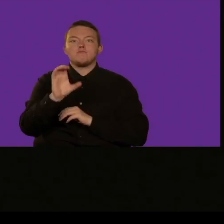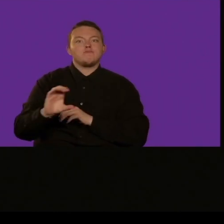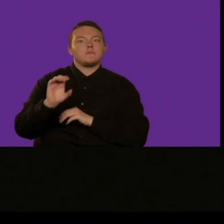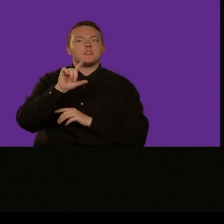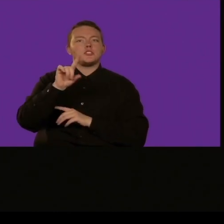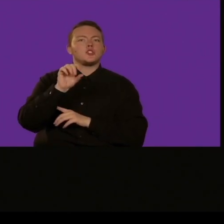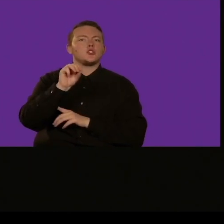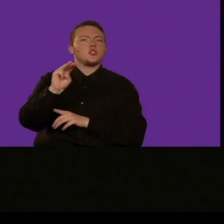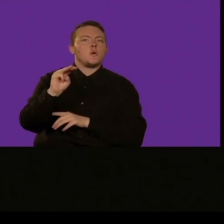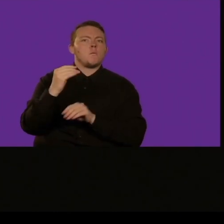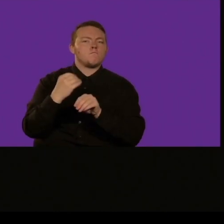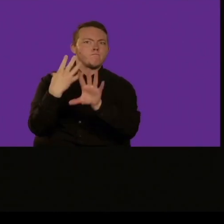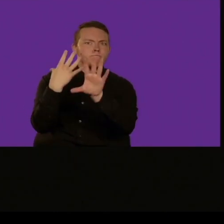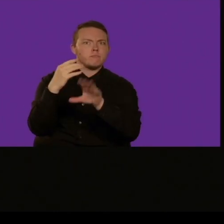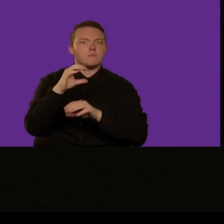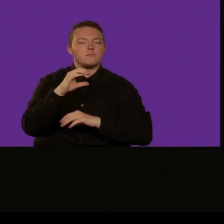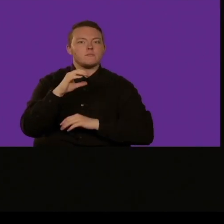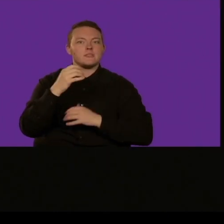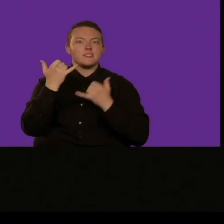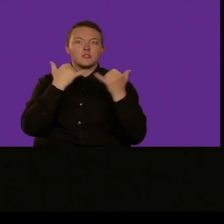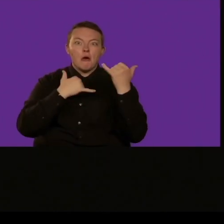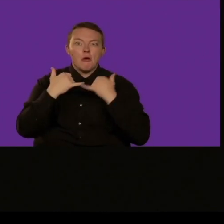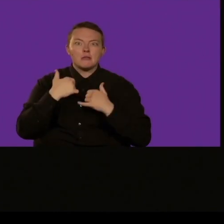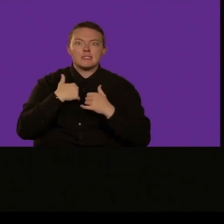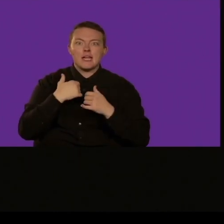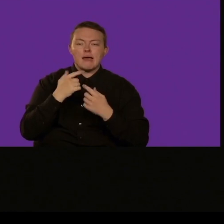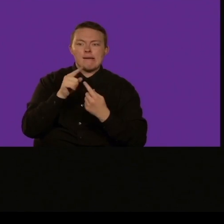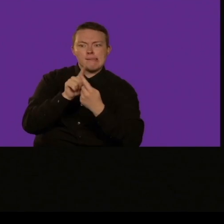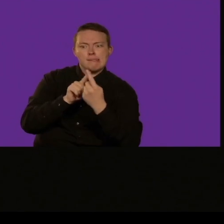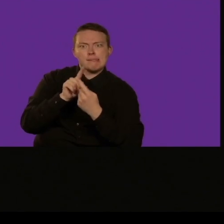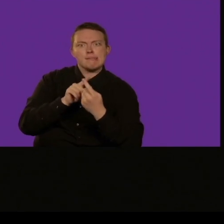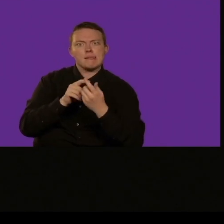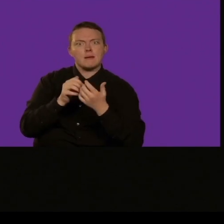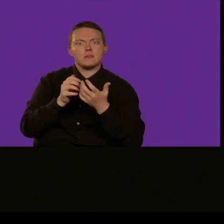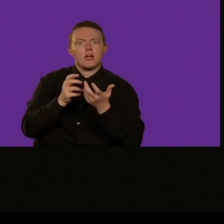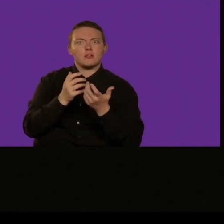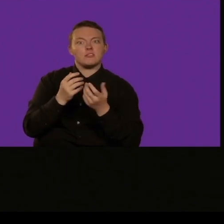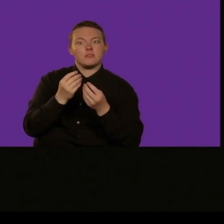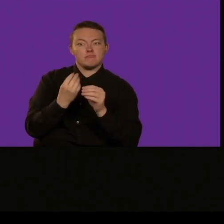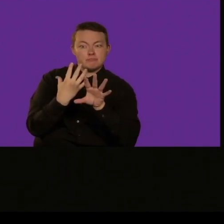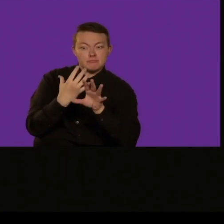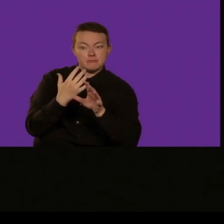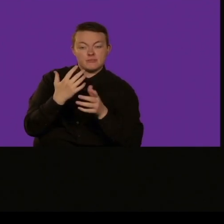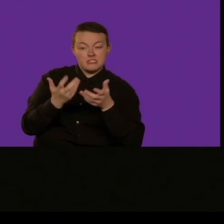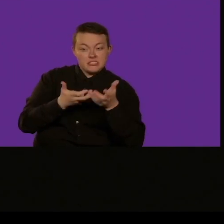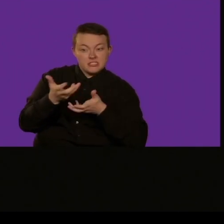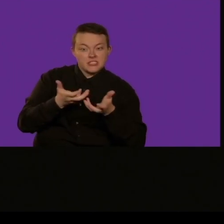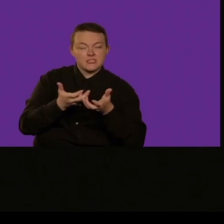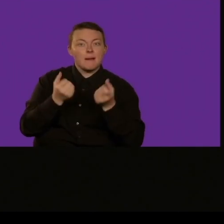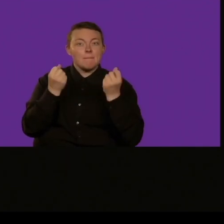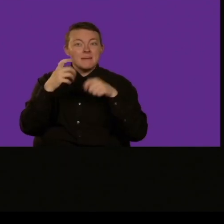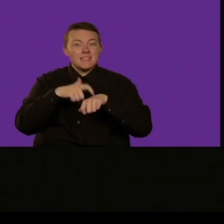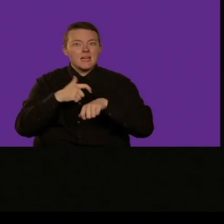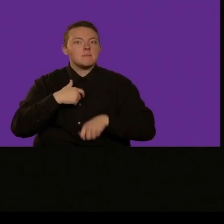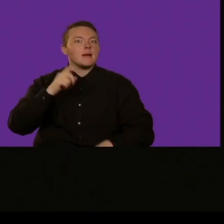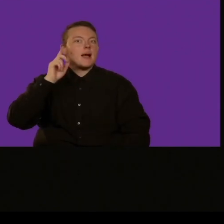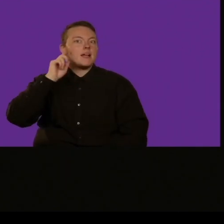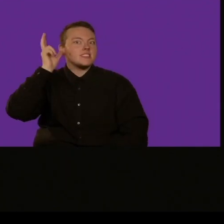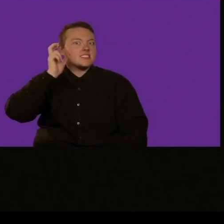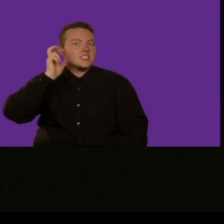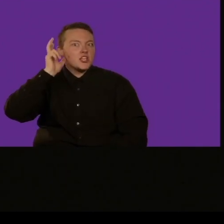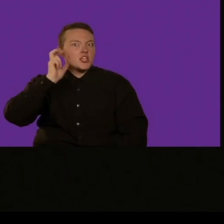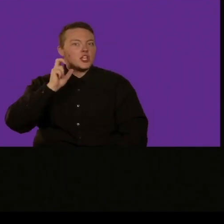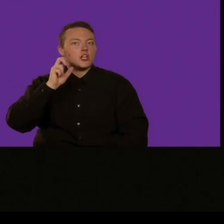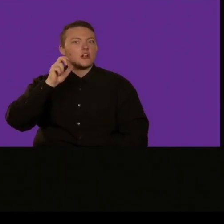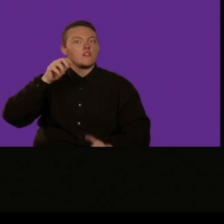attraverso la nostra conversazione cercando di vedere come poter far sì che si si possa